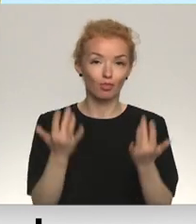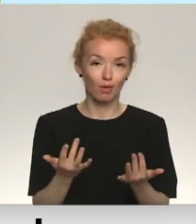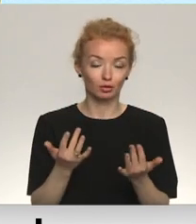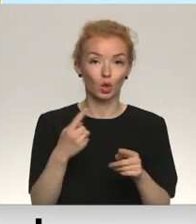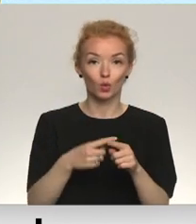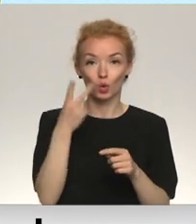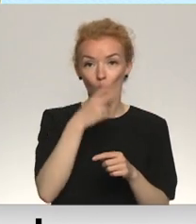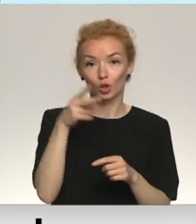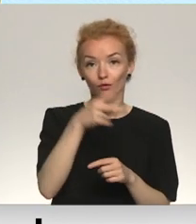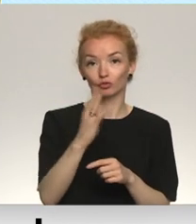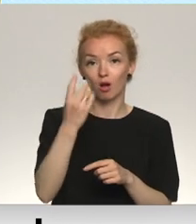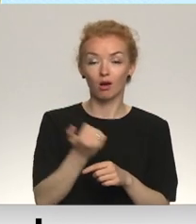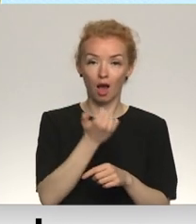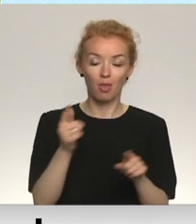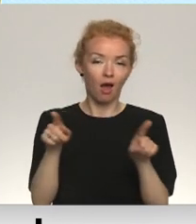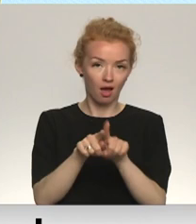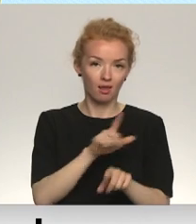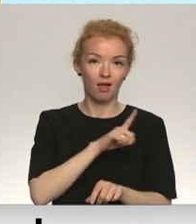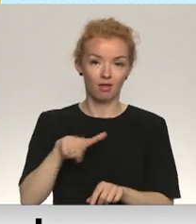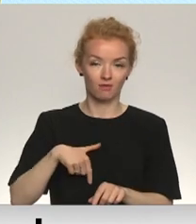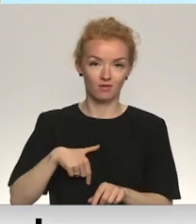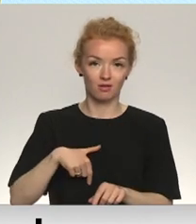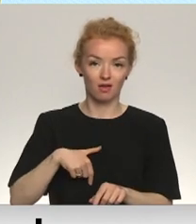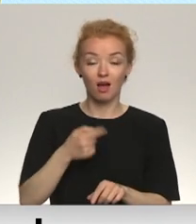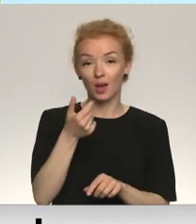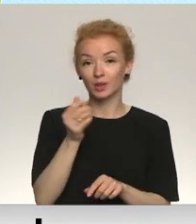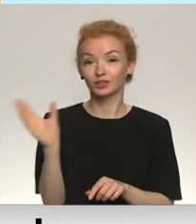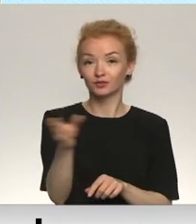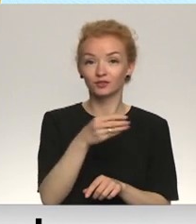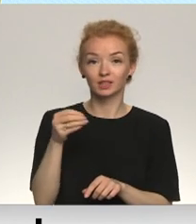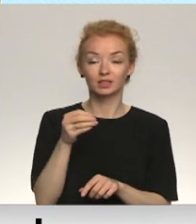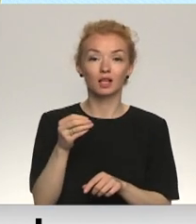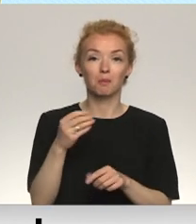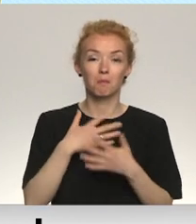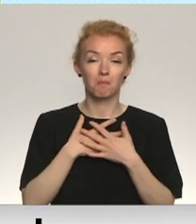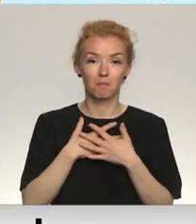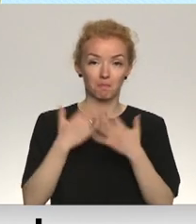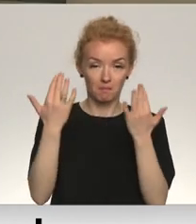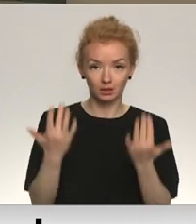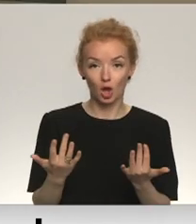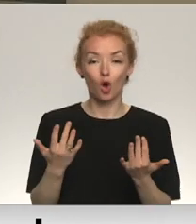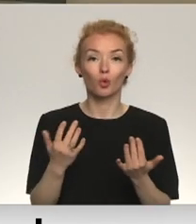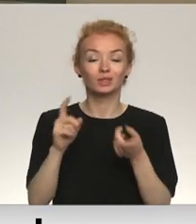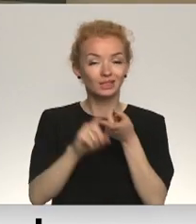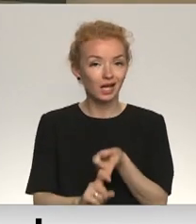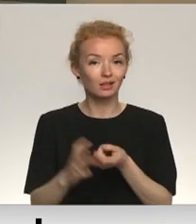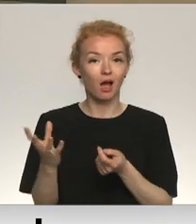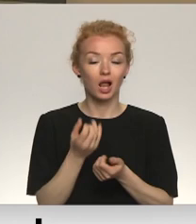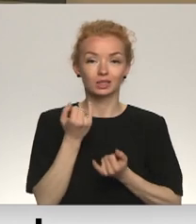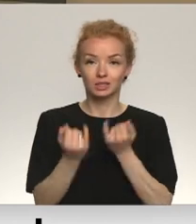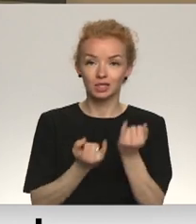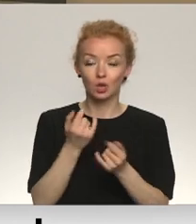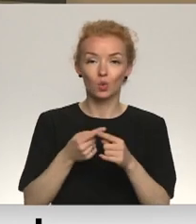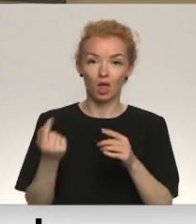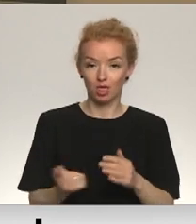2004. gada to dara arī Latvijā. Gandrīz visas Eiropas dienas aktivitātes šogad ir kaut nedaudz saistīts ar solidaritātes